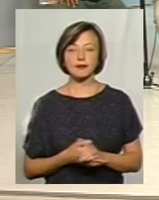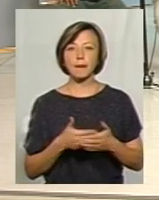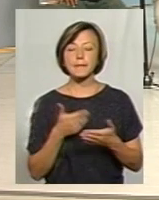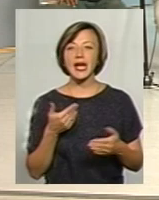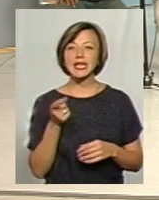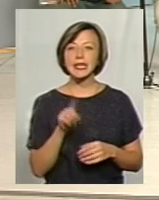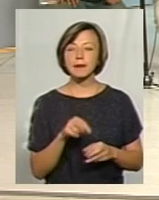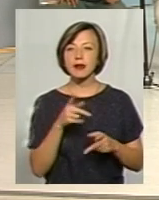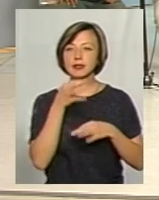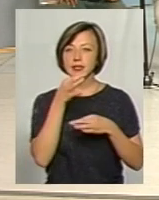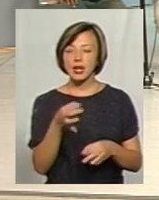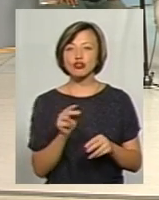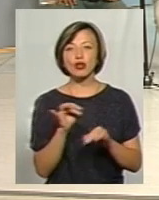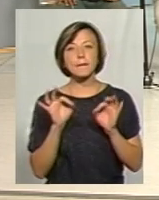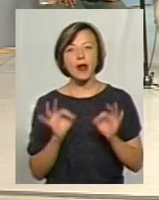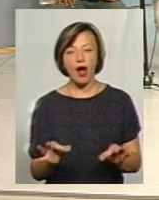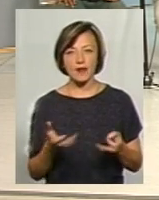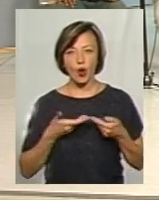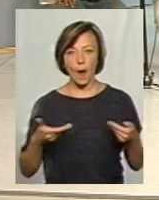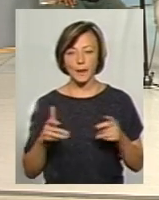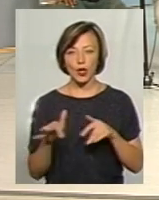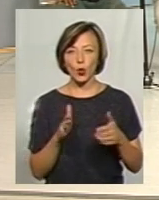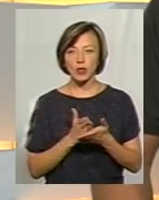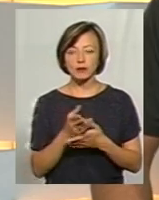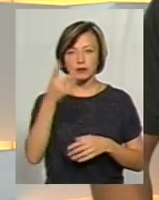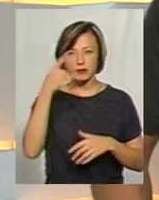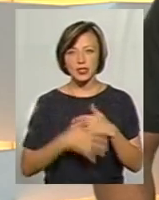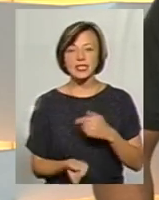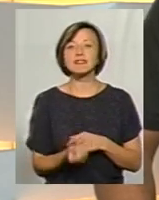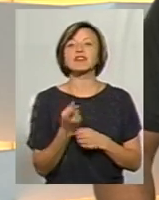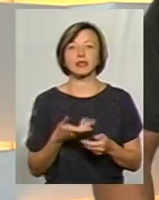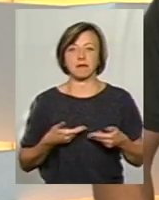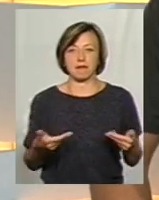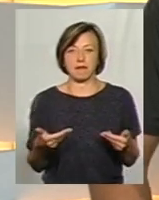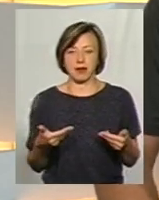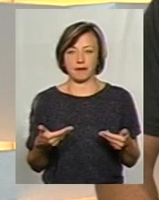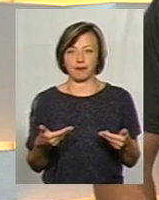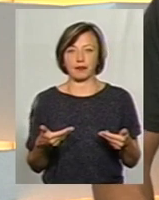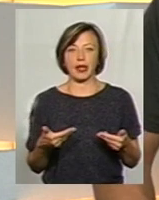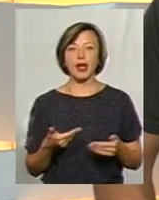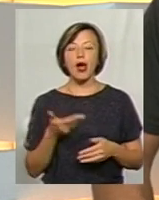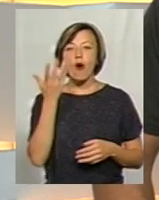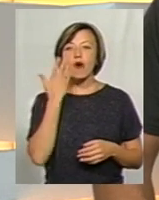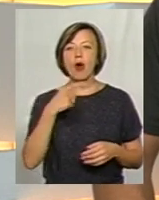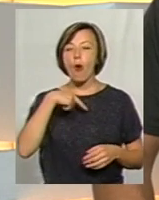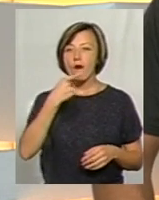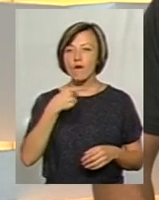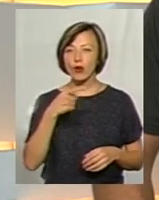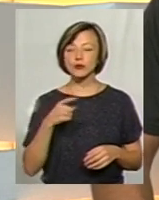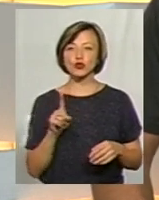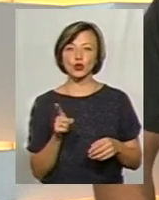рухаємося, і чи в правильному напрямку ми рухаємося, нам потрібно усвідомити, звідки ми рухаємося. І коли мова йде про те, що ми